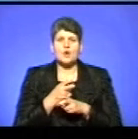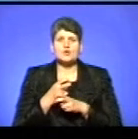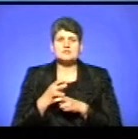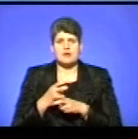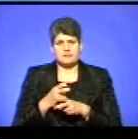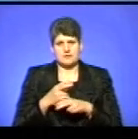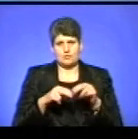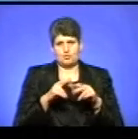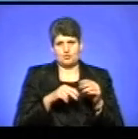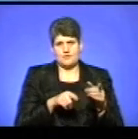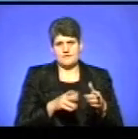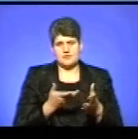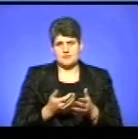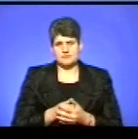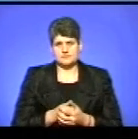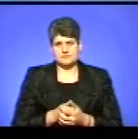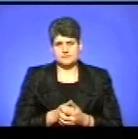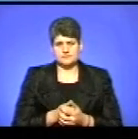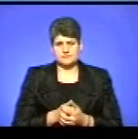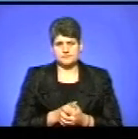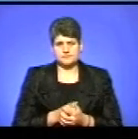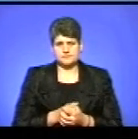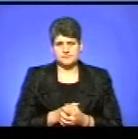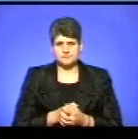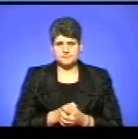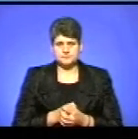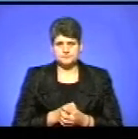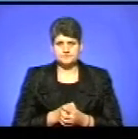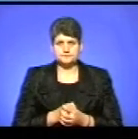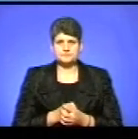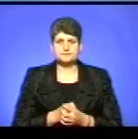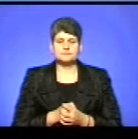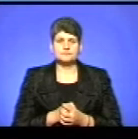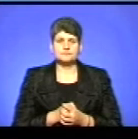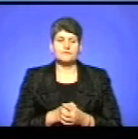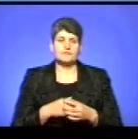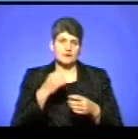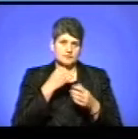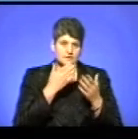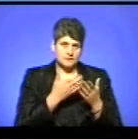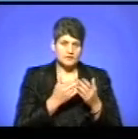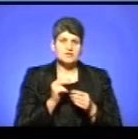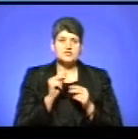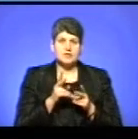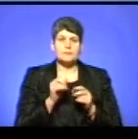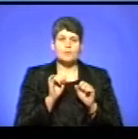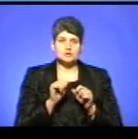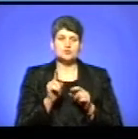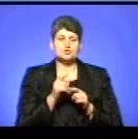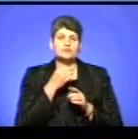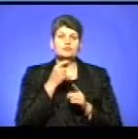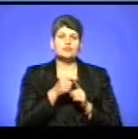побудована? Дякуємо вам за вашу висловлену думку. І, шановні гості студії, чи можете щось